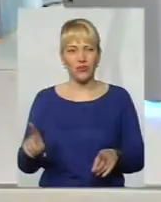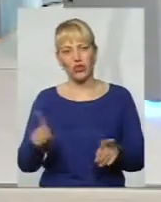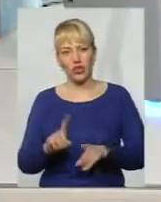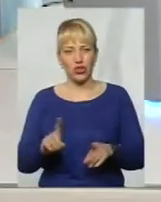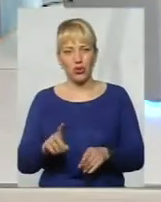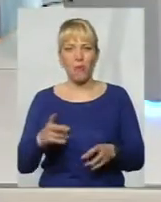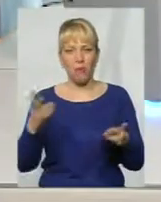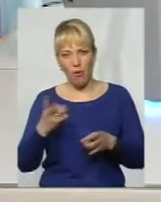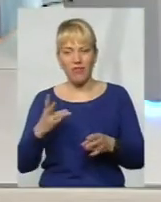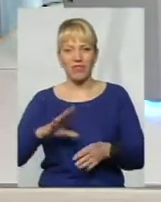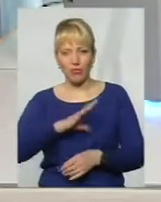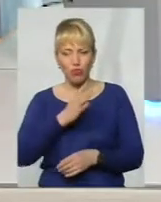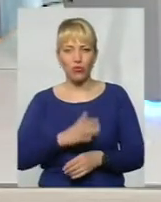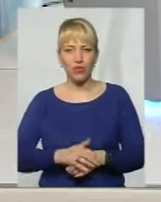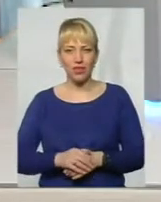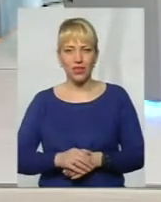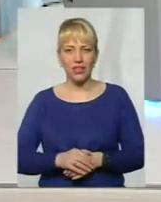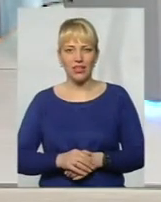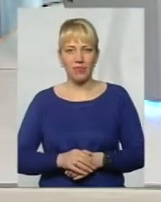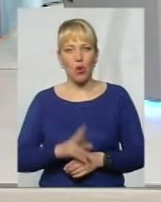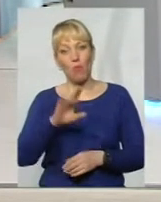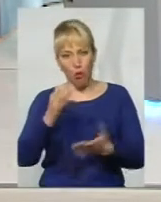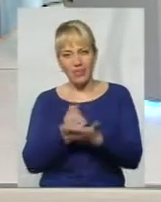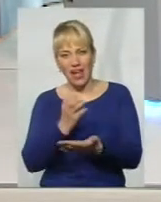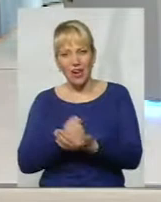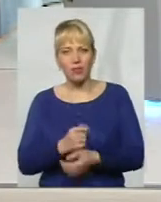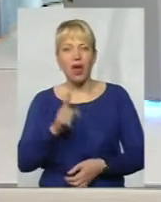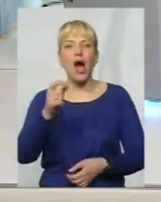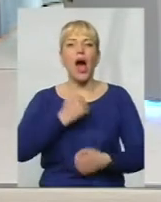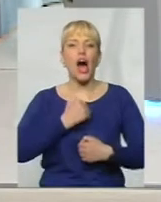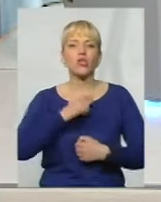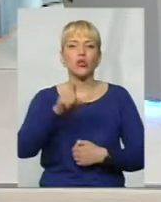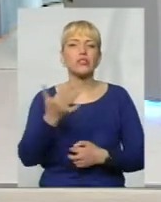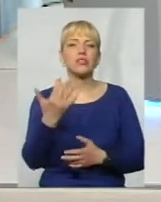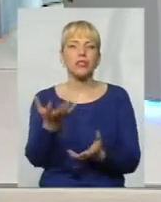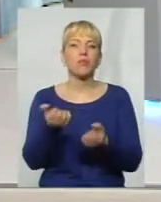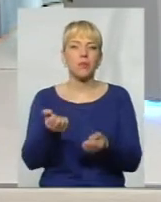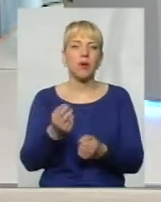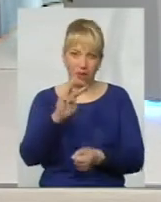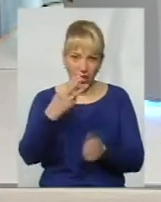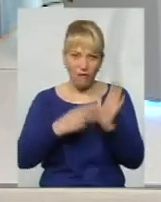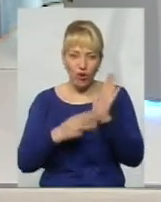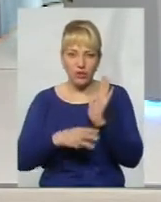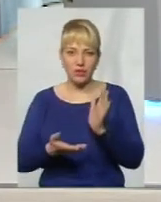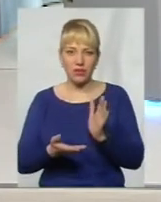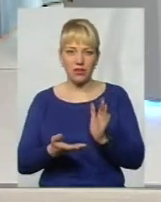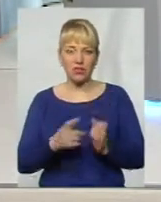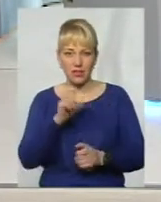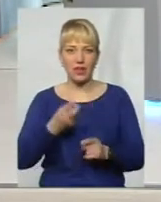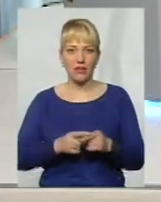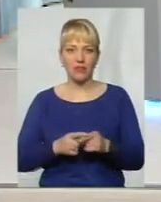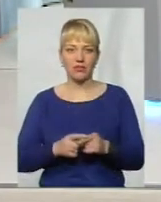повинен бути по заробітку, а тоді солдатів скільки? 3,50% чи скільки?,80%. Чи 3,80% давали.